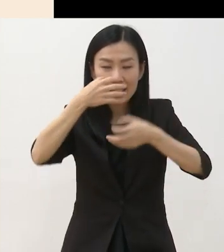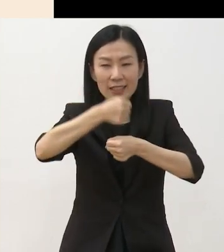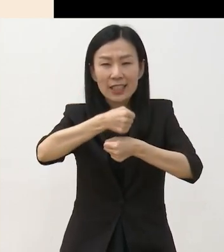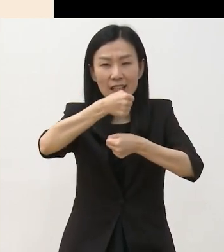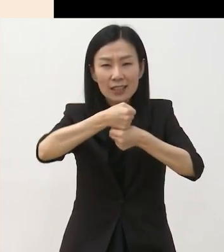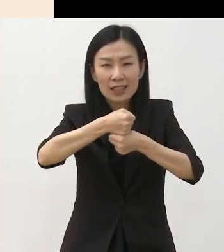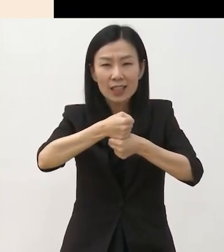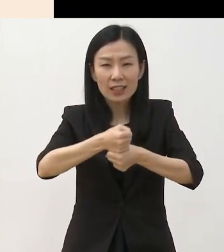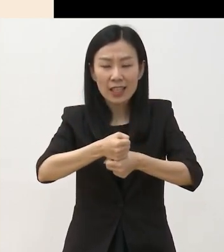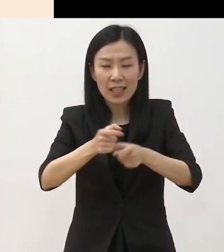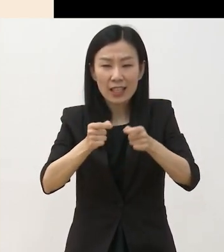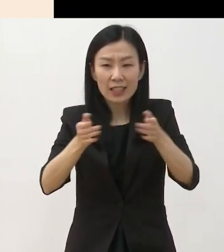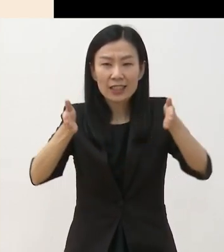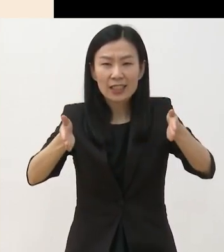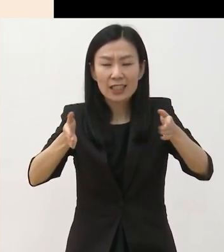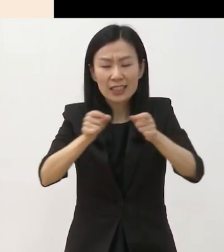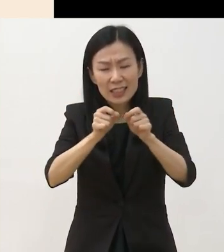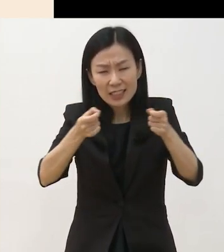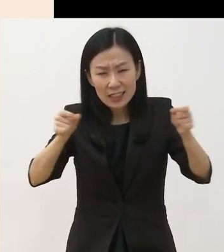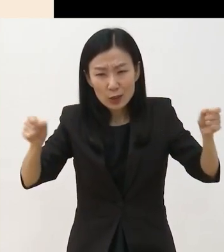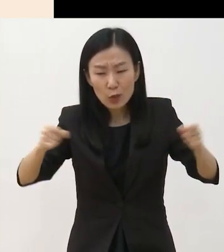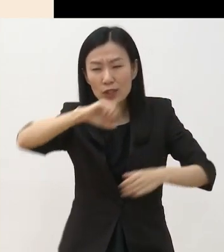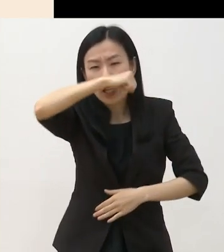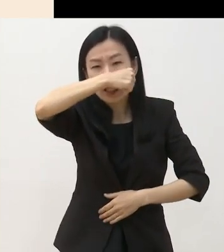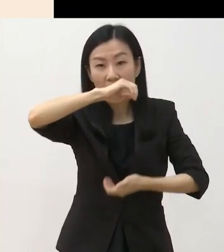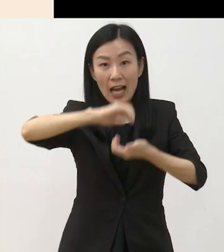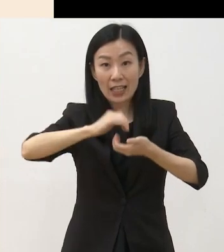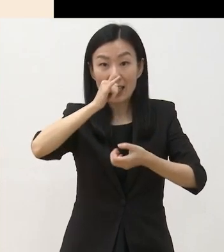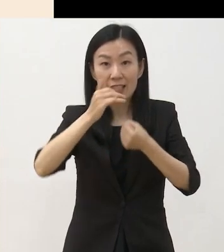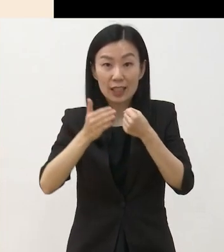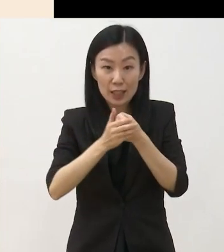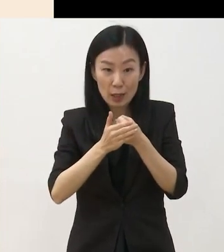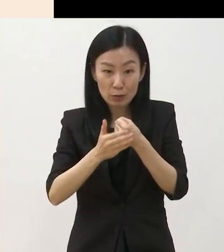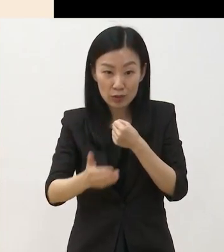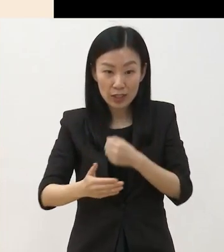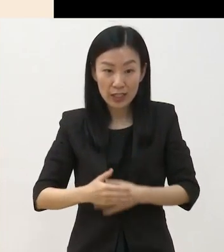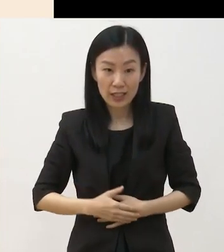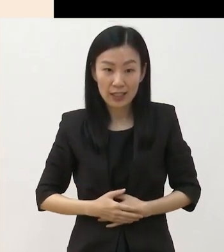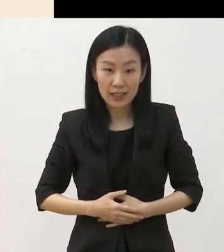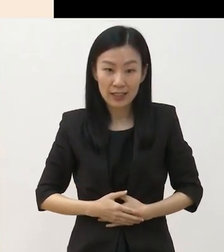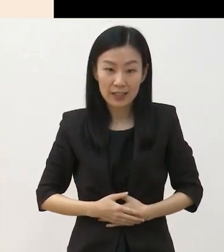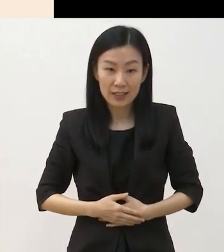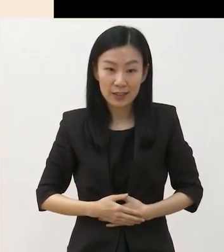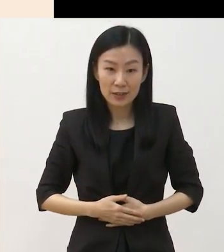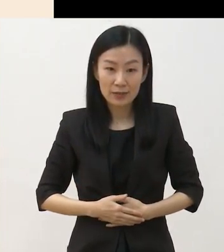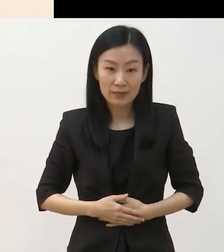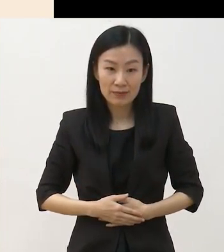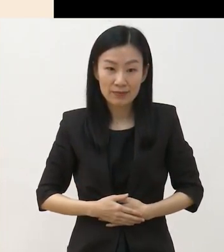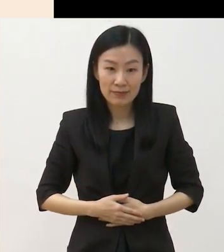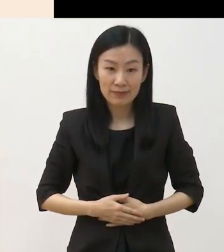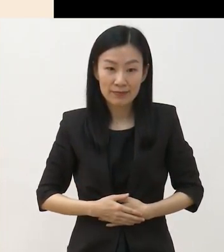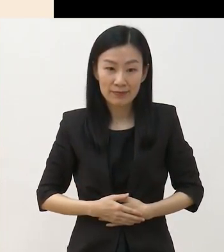길고 예산상의 한계도 있어서 2개년 사이클로 운영하는 사업입니다